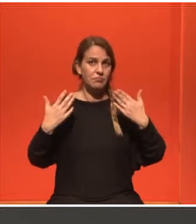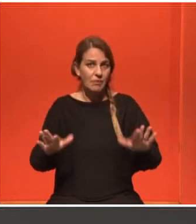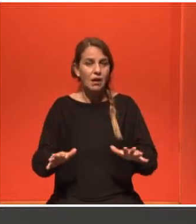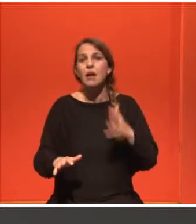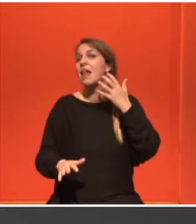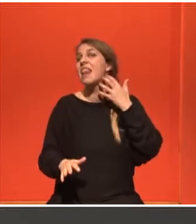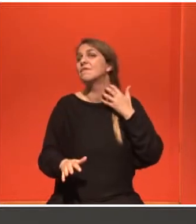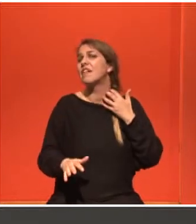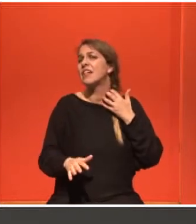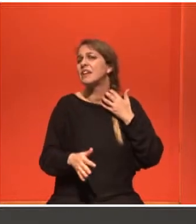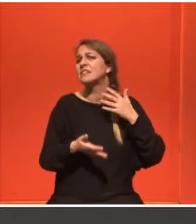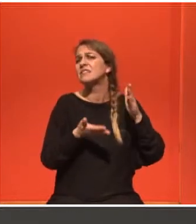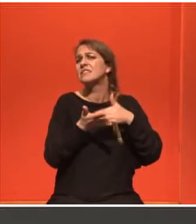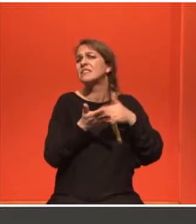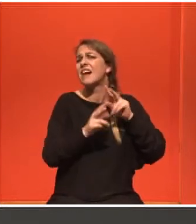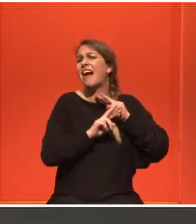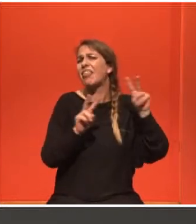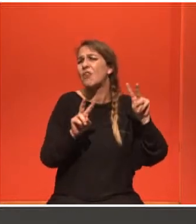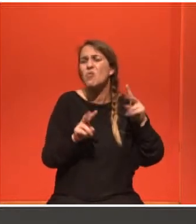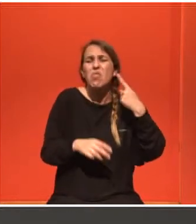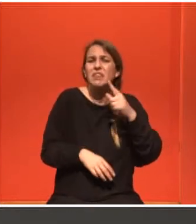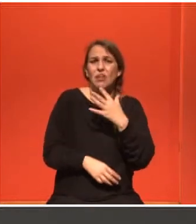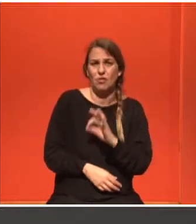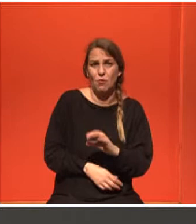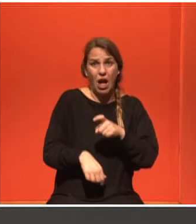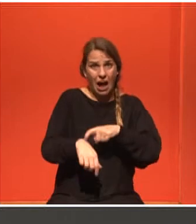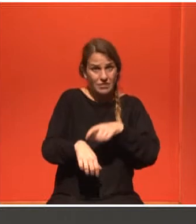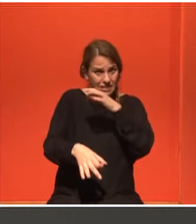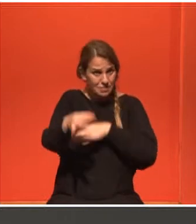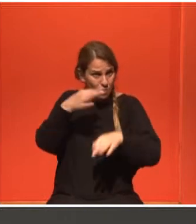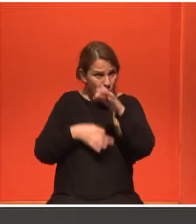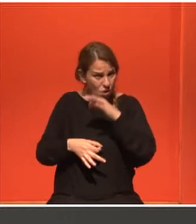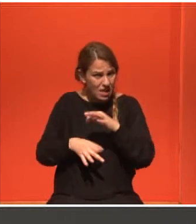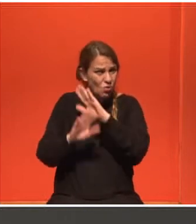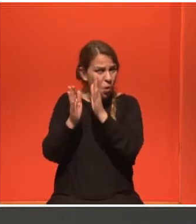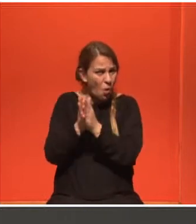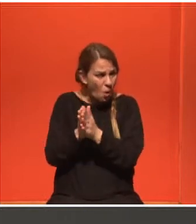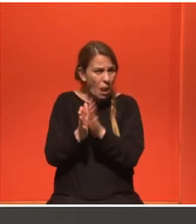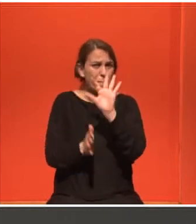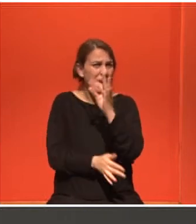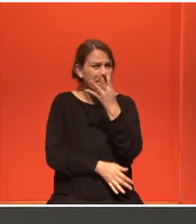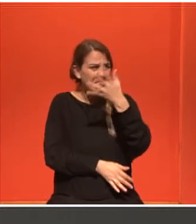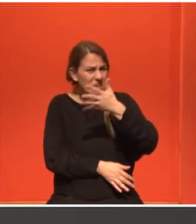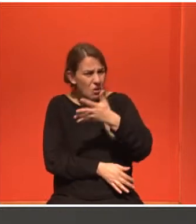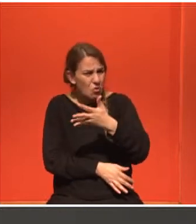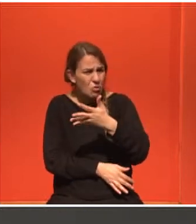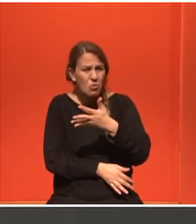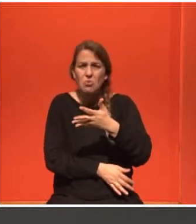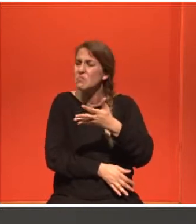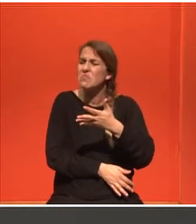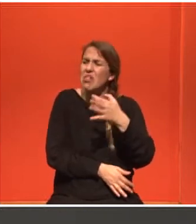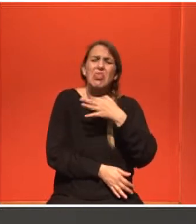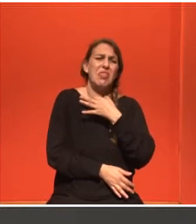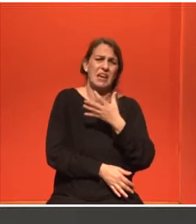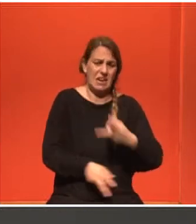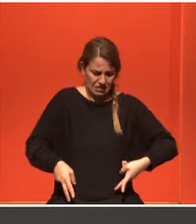προσεδειλημένη. Προσωπικά, με αυτά τα στοιχεία, δεν βλέπω λόγο για ειστερεκτομή. Και ηλικία 54 φαντάζομαι μετεμινοπαυσιακή.